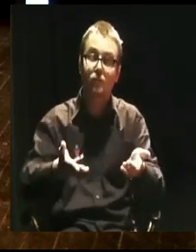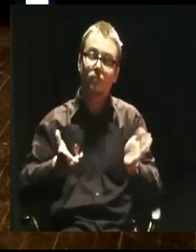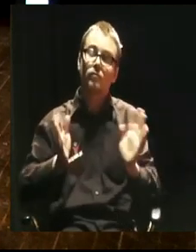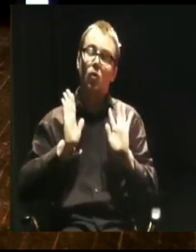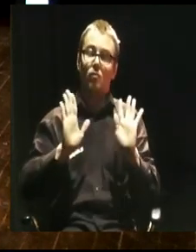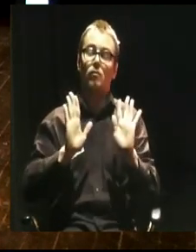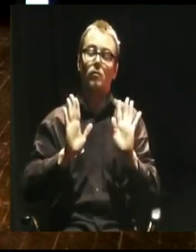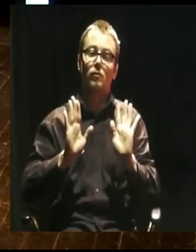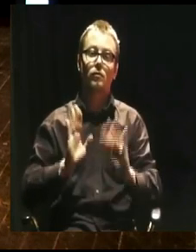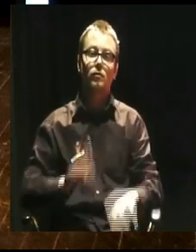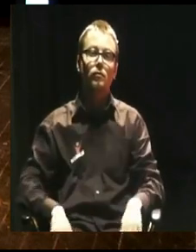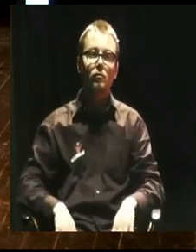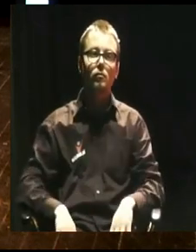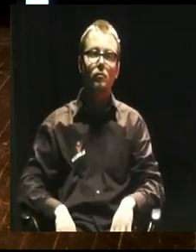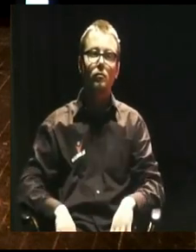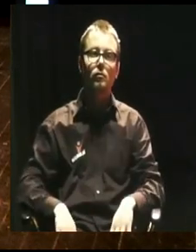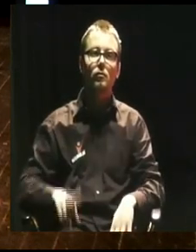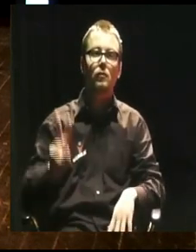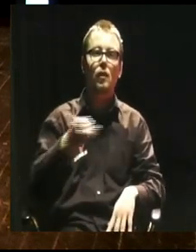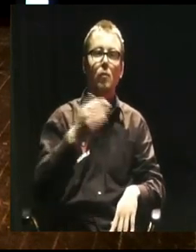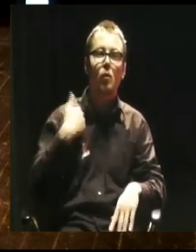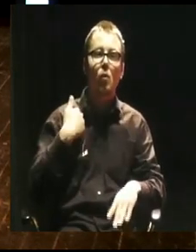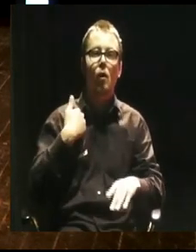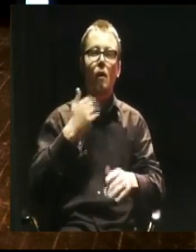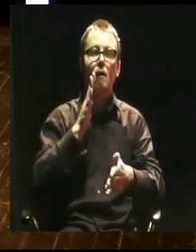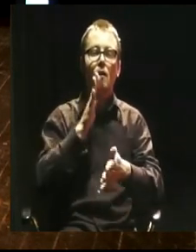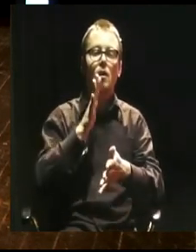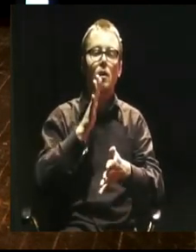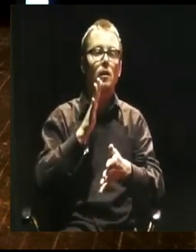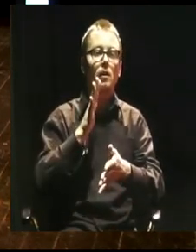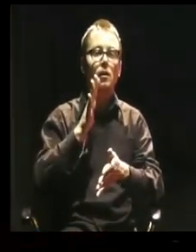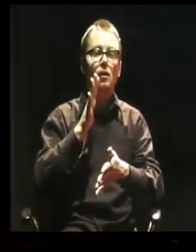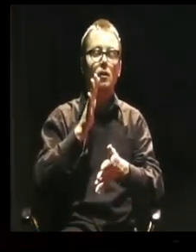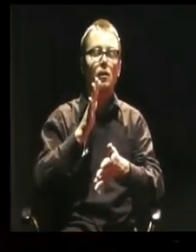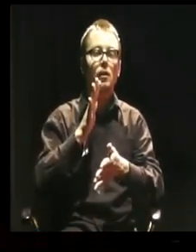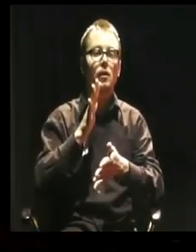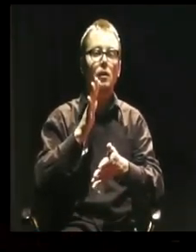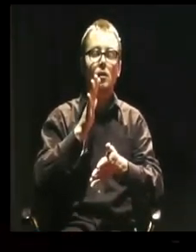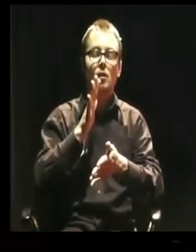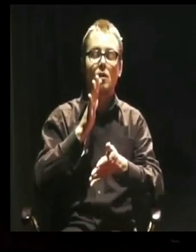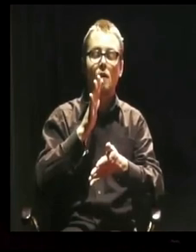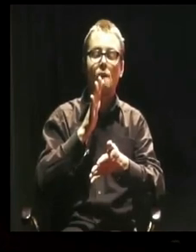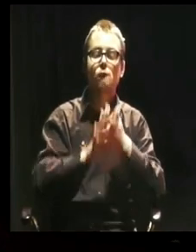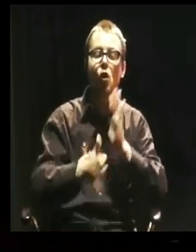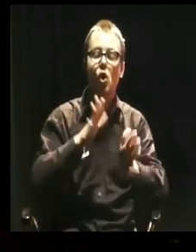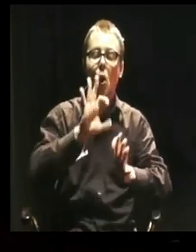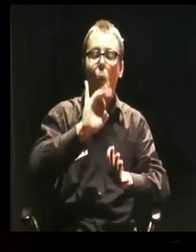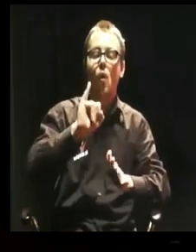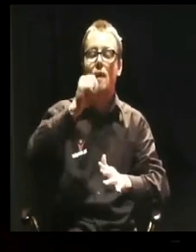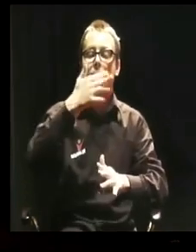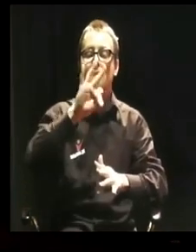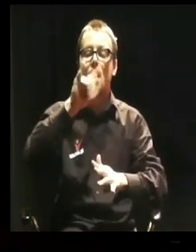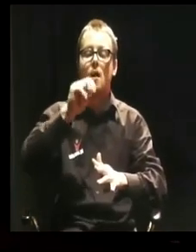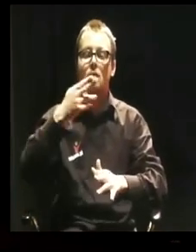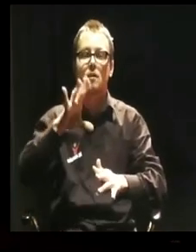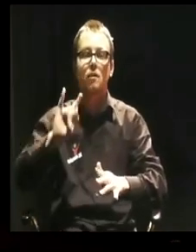Okej, kiedy były wojno-inflanty? To nie jest kompletnie ważne. Ważne są przyczyny, skutki, o tym też nie będziemy mówić. Ale